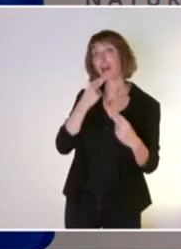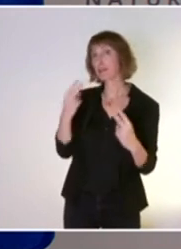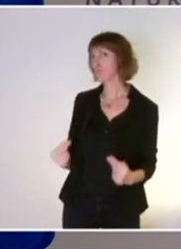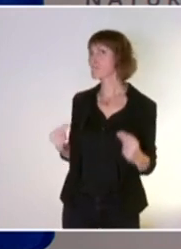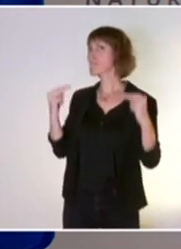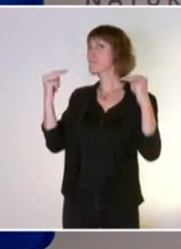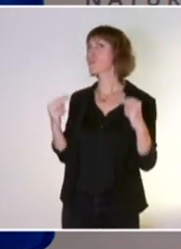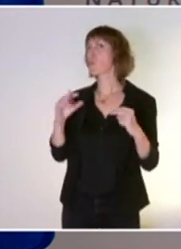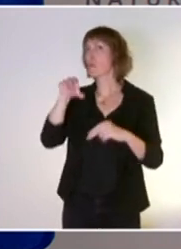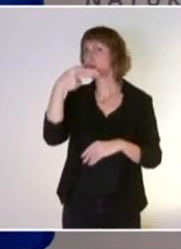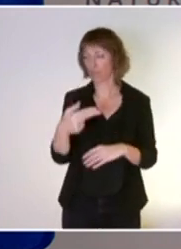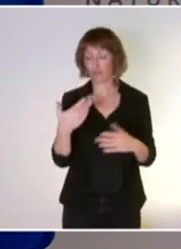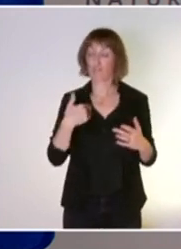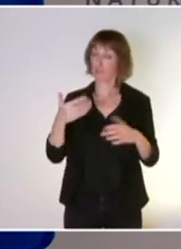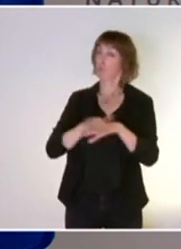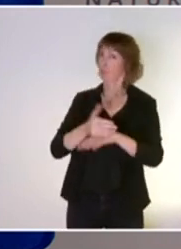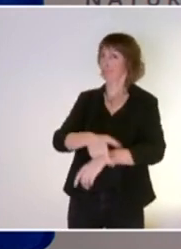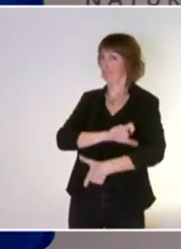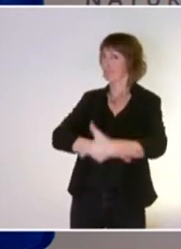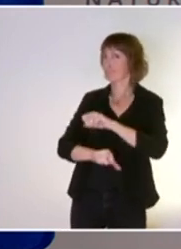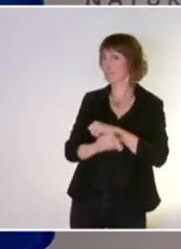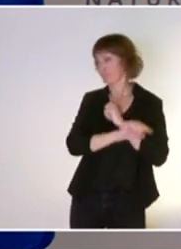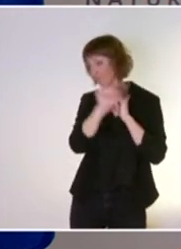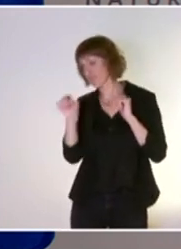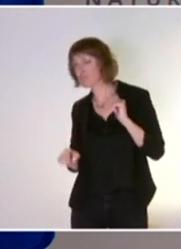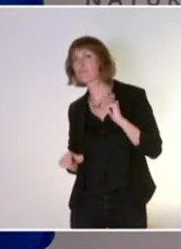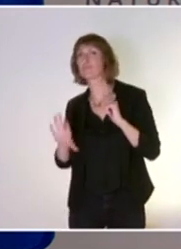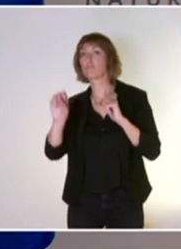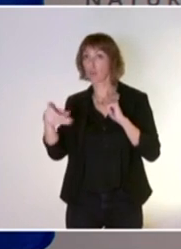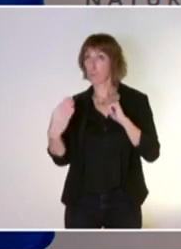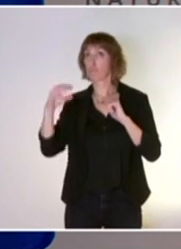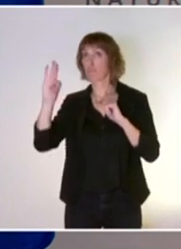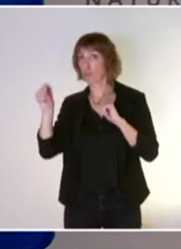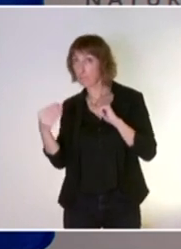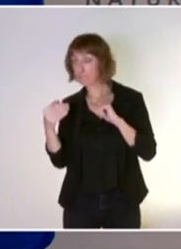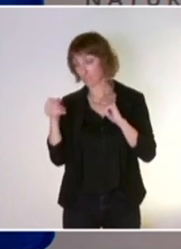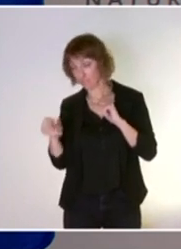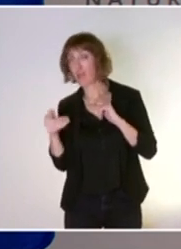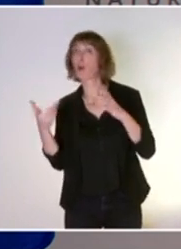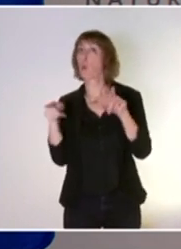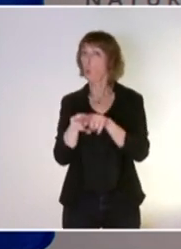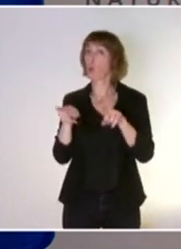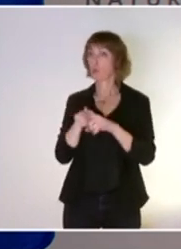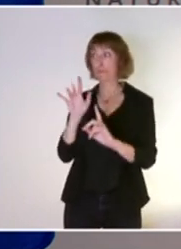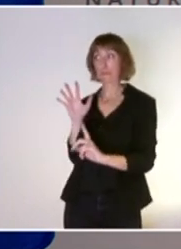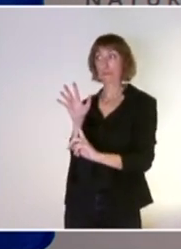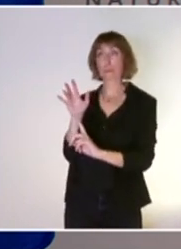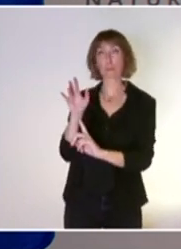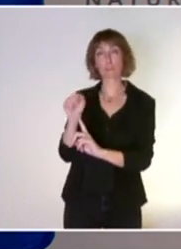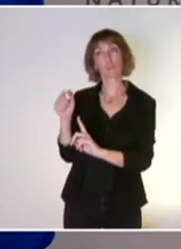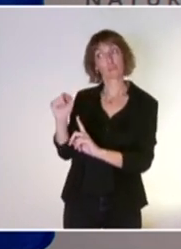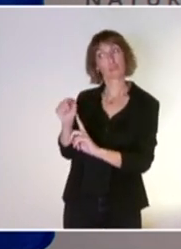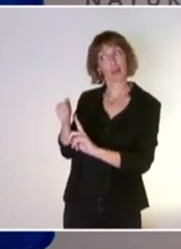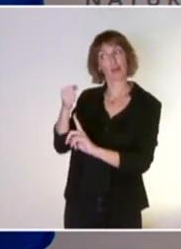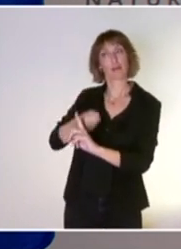effectivement une politique très volontariste Outre-mer qui veut qu'on protège également ces enjeux particuliers. D'ailleurs, j'ai